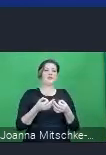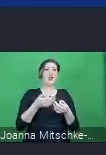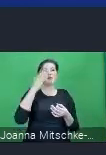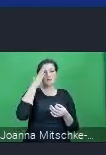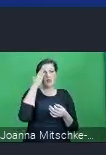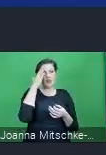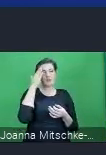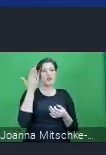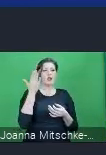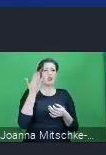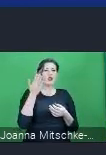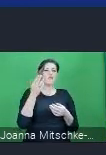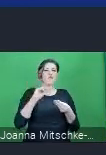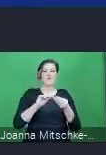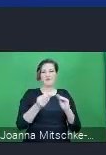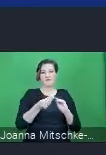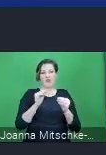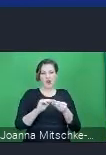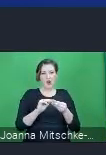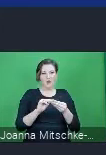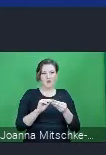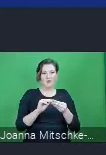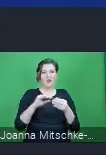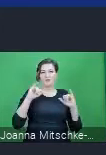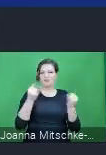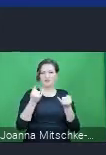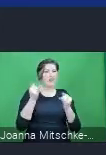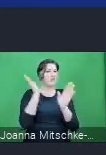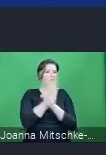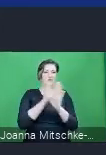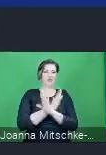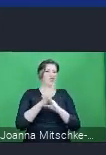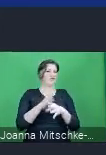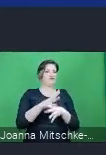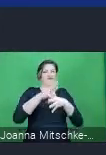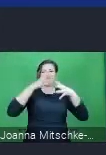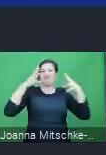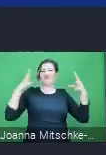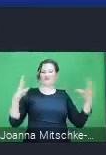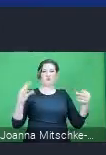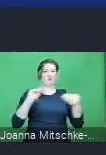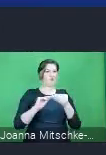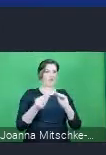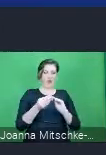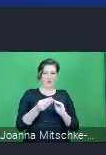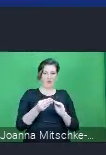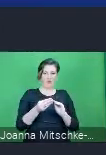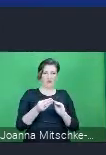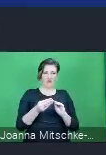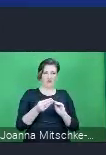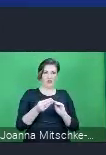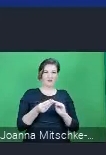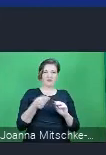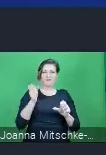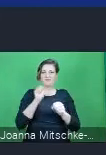problem jakości powietrza w Polsce jest dużym problemem, jest on wciąż nierozwiązany, a szkodliwe substancje, które